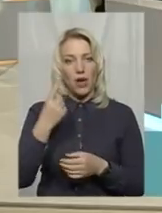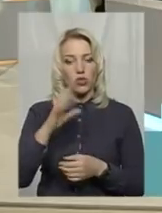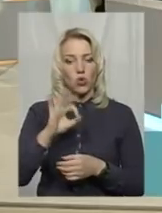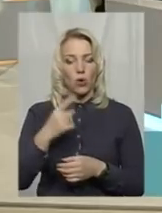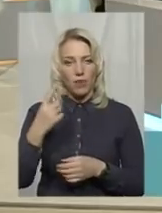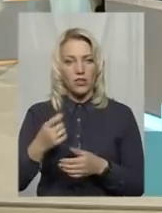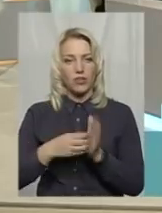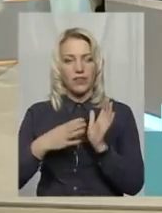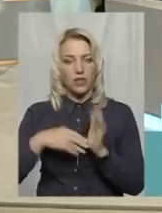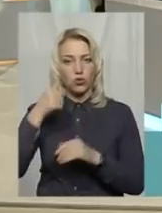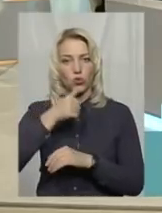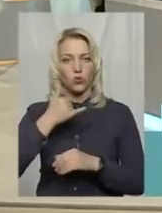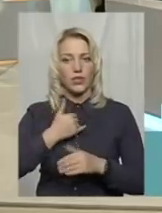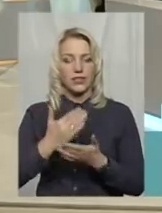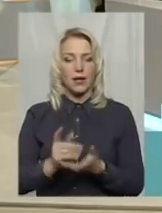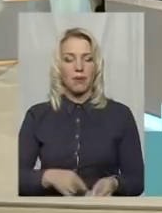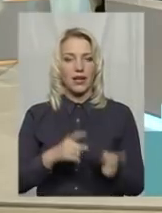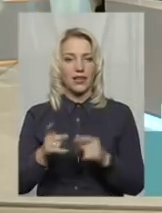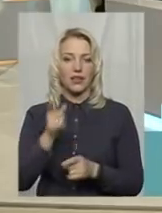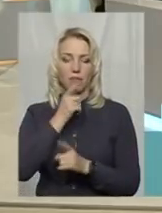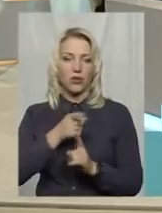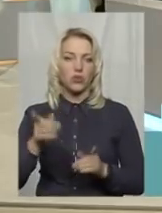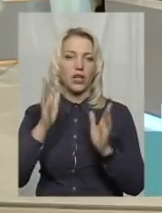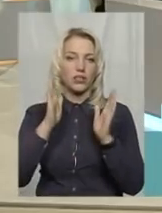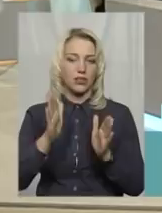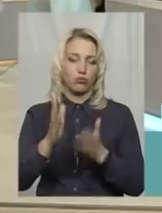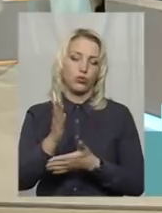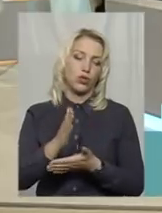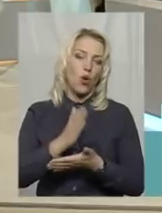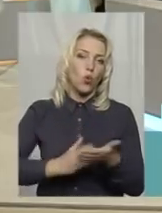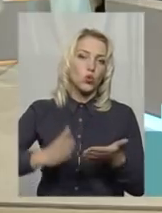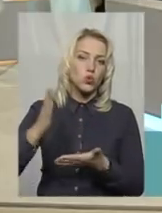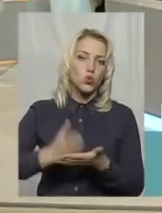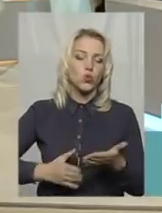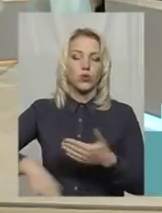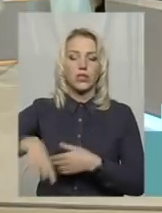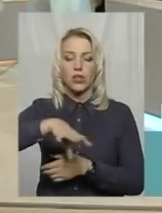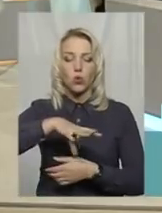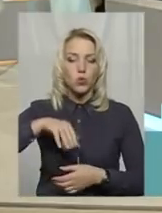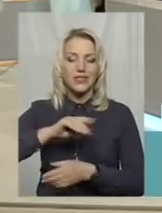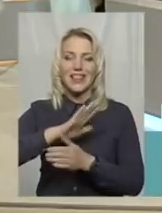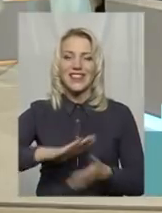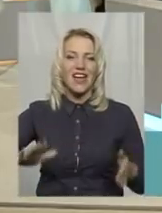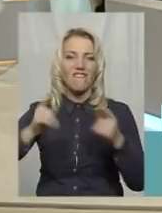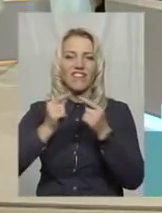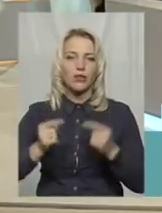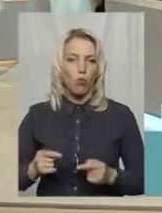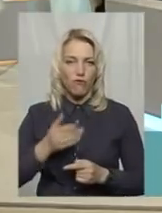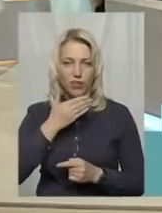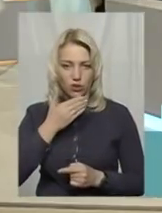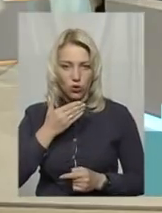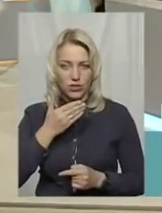.2019 року в нас зараз є перехідний період, як тільки буде усунути всі невідповідності по договірних,